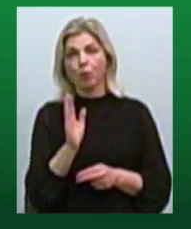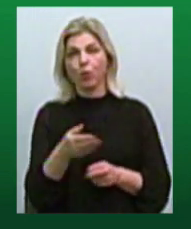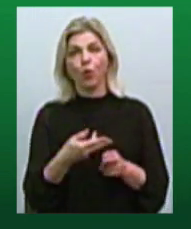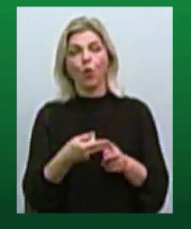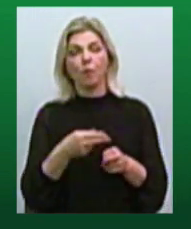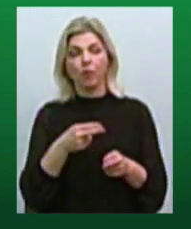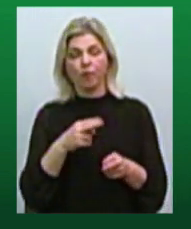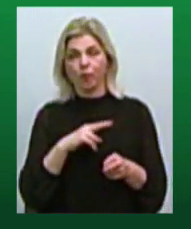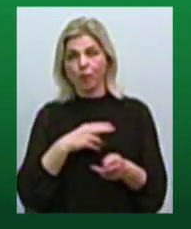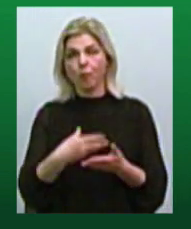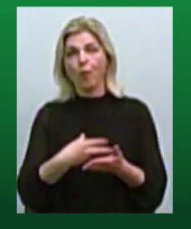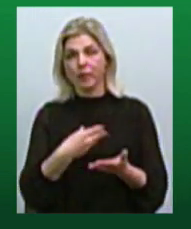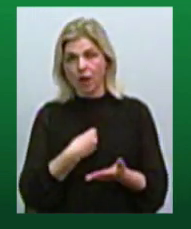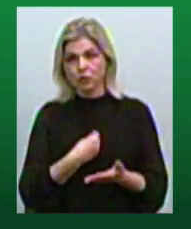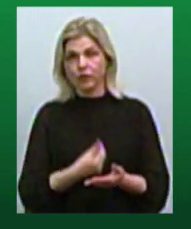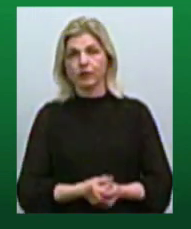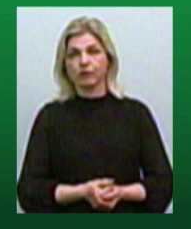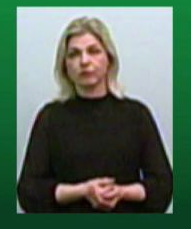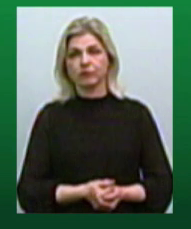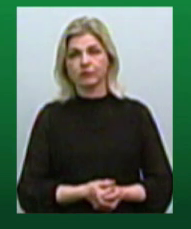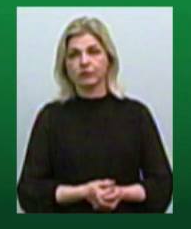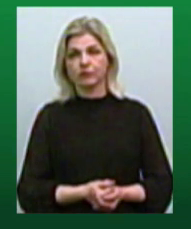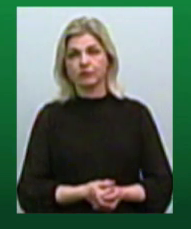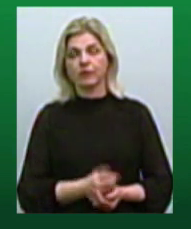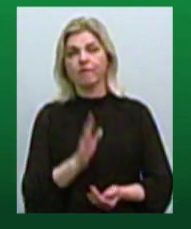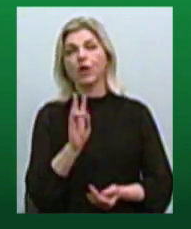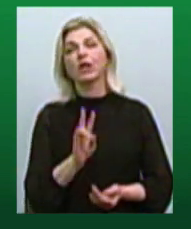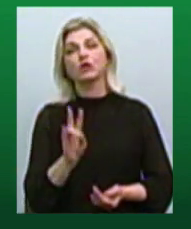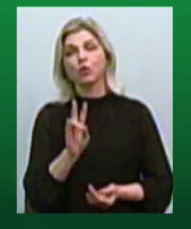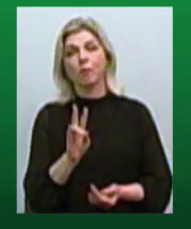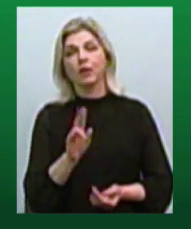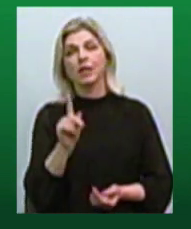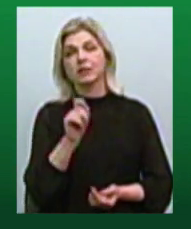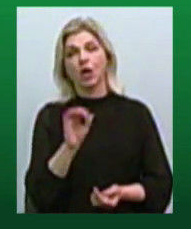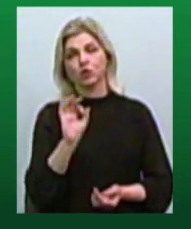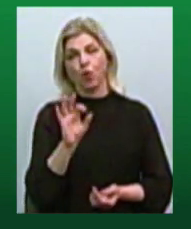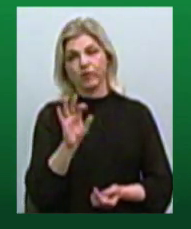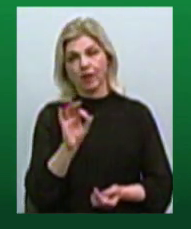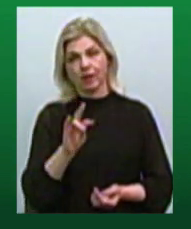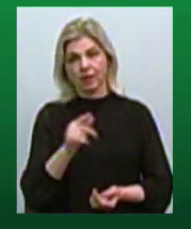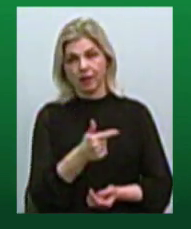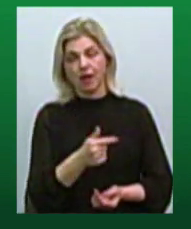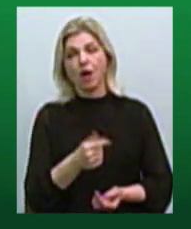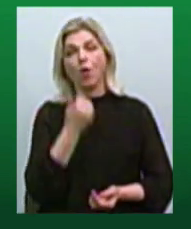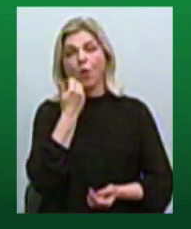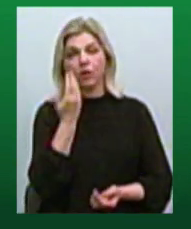проплатити у листопаді за жовтень. І коли